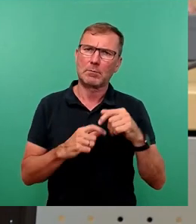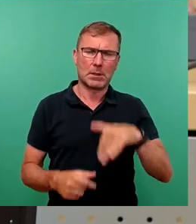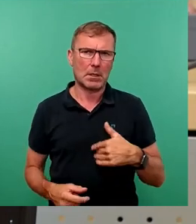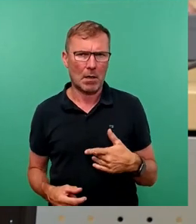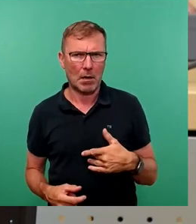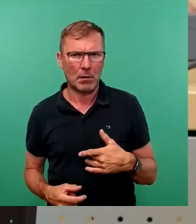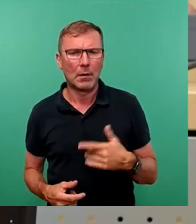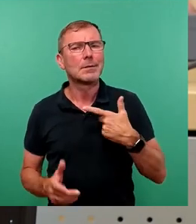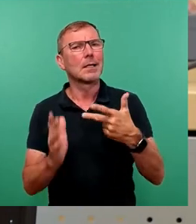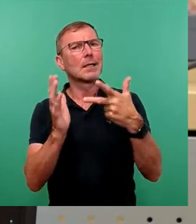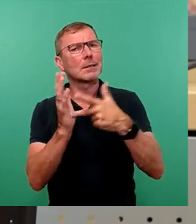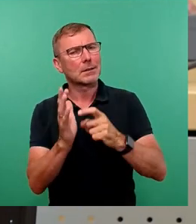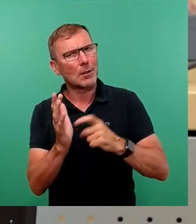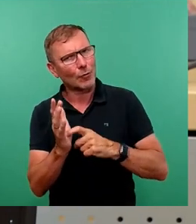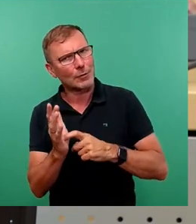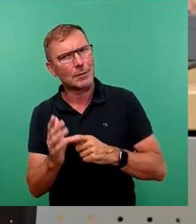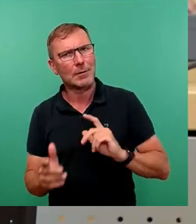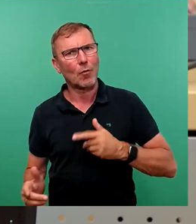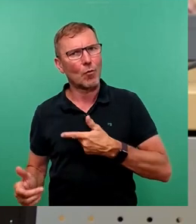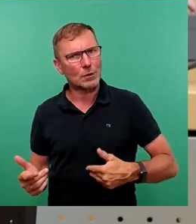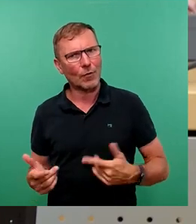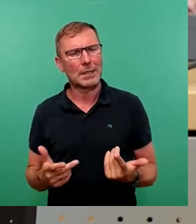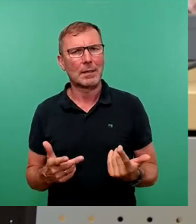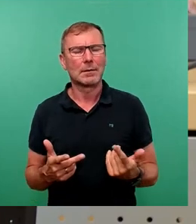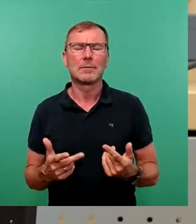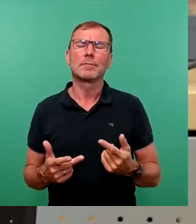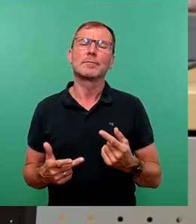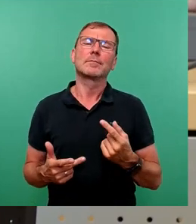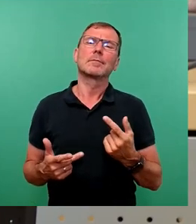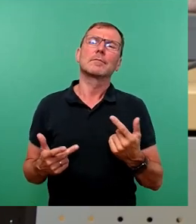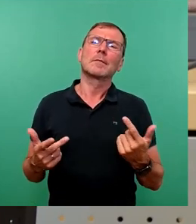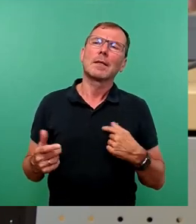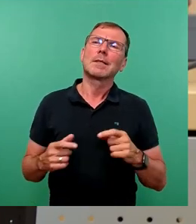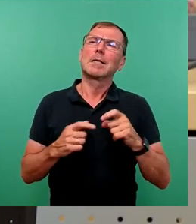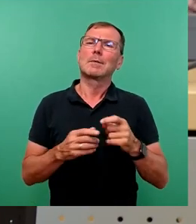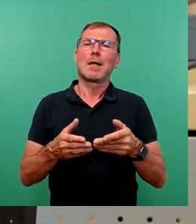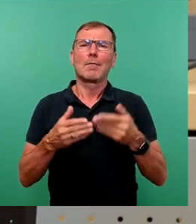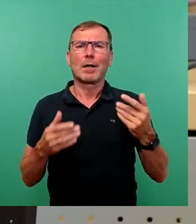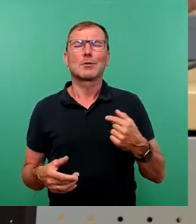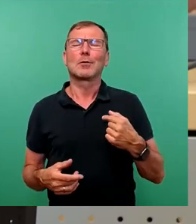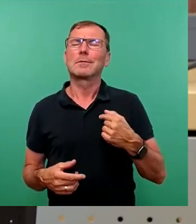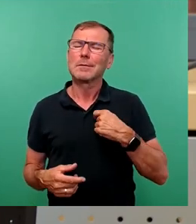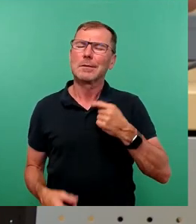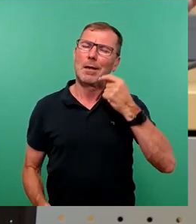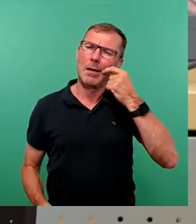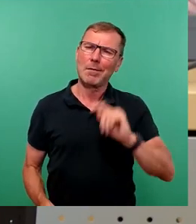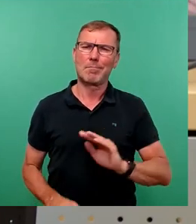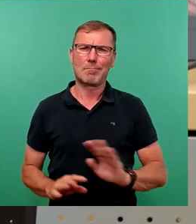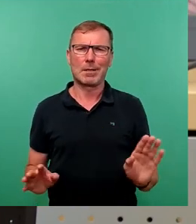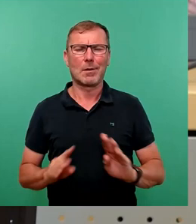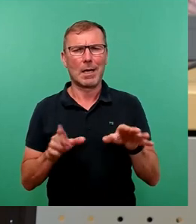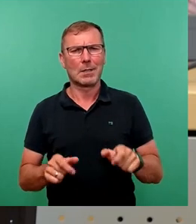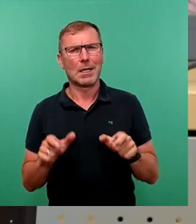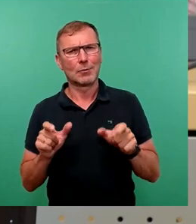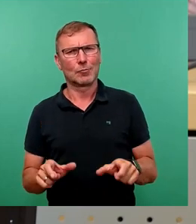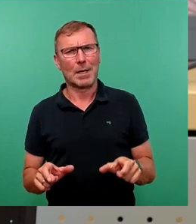der dritte Grund für unsere Unzufriedenheit liegt darin, dass wir als SPD-Fraktion durchaus der Meinung sind, dass man diese Haushaltssperre